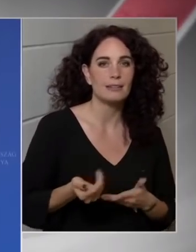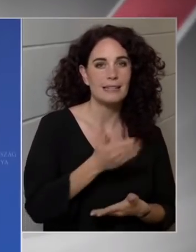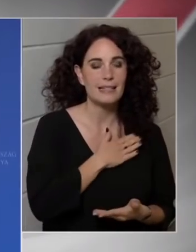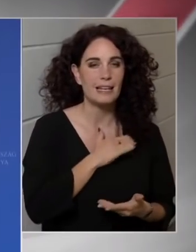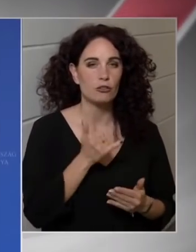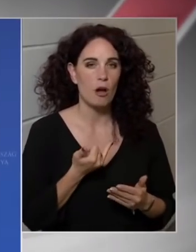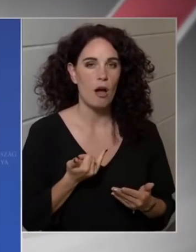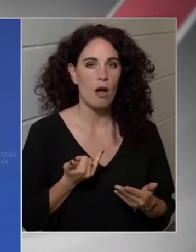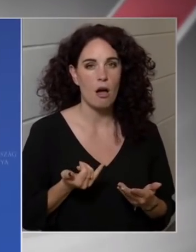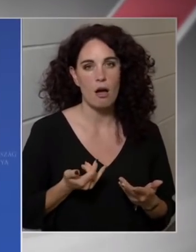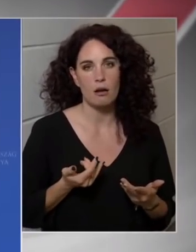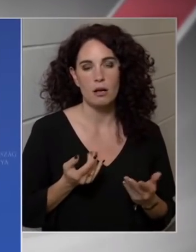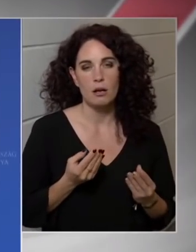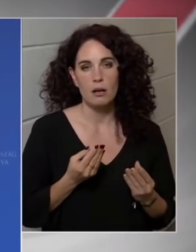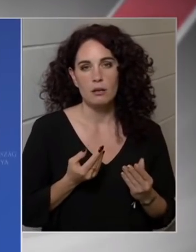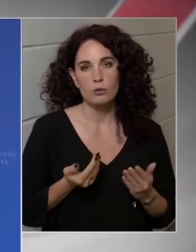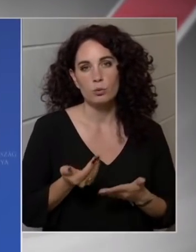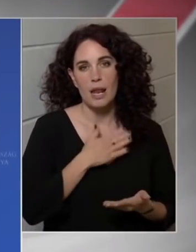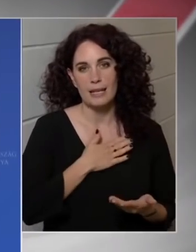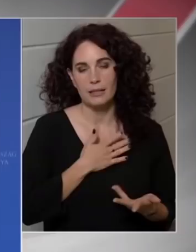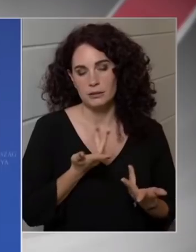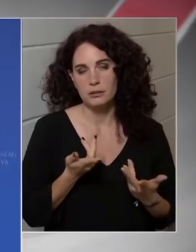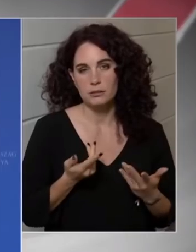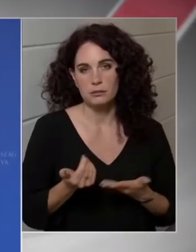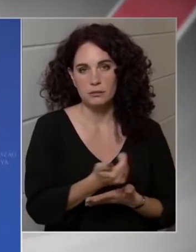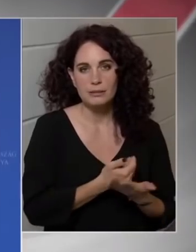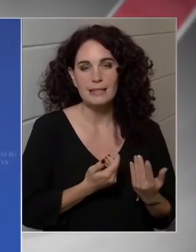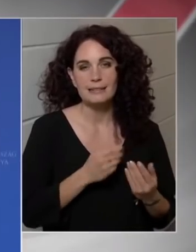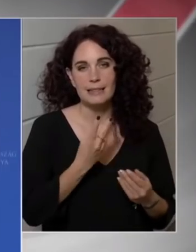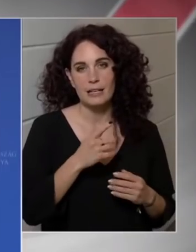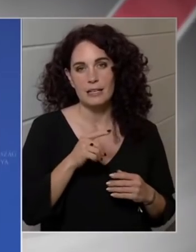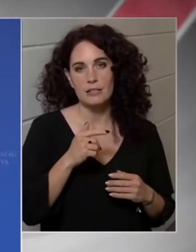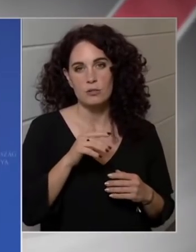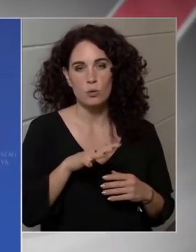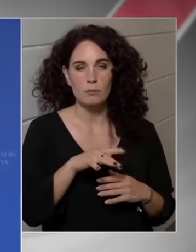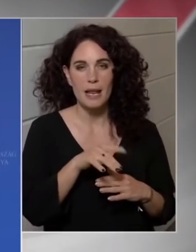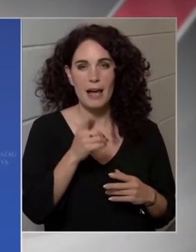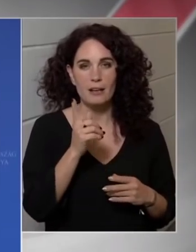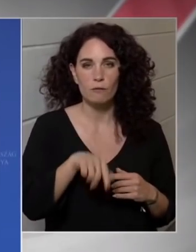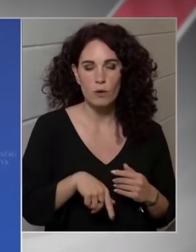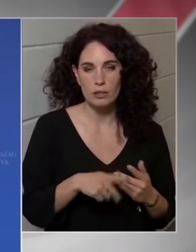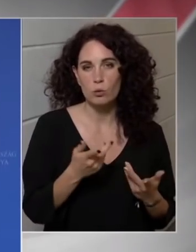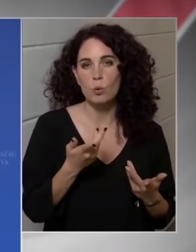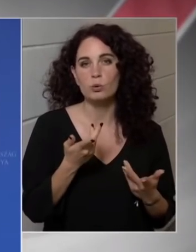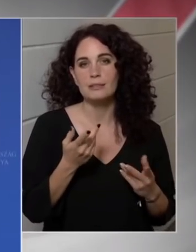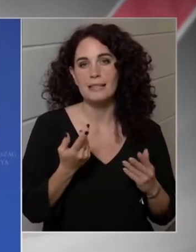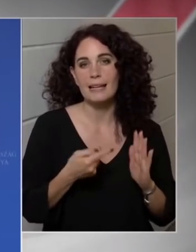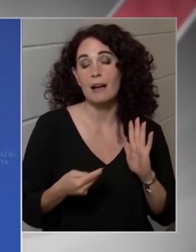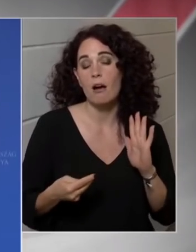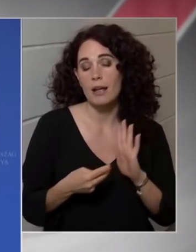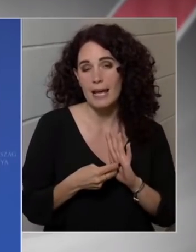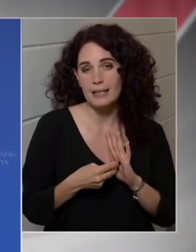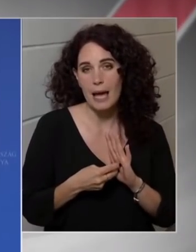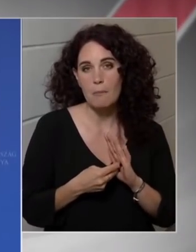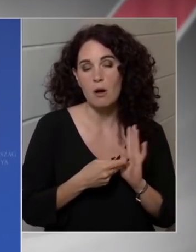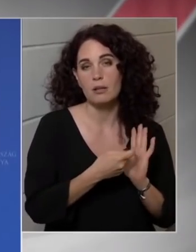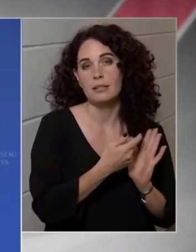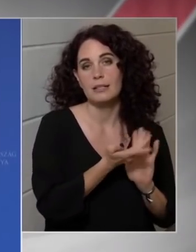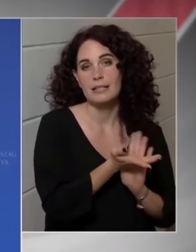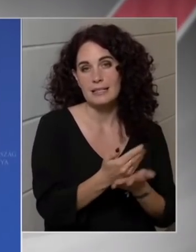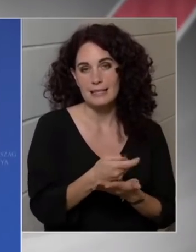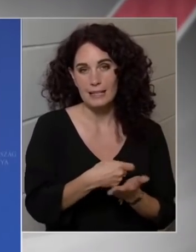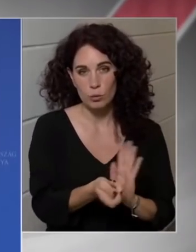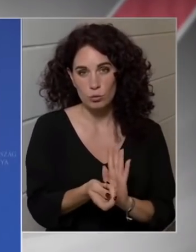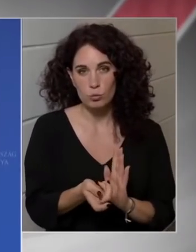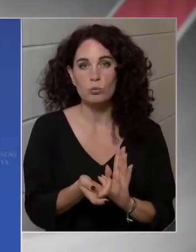lesz, tehát lényegében 250 milliárd forintot ennek arányában szétoztunk a